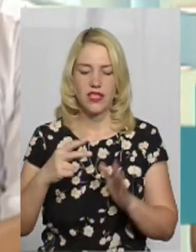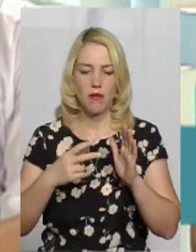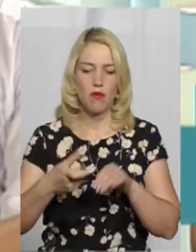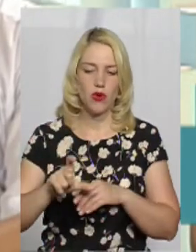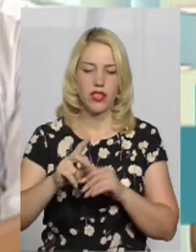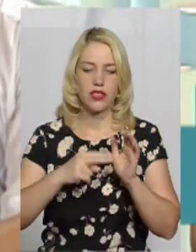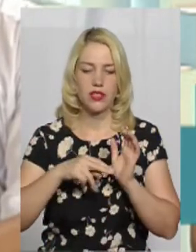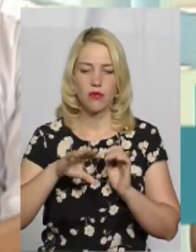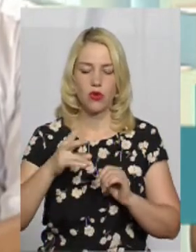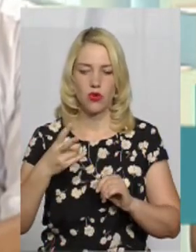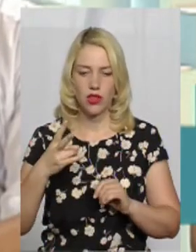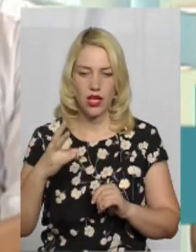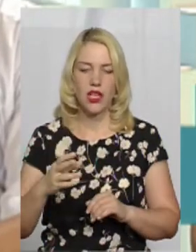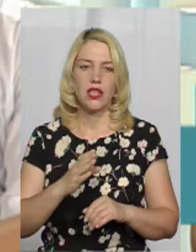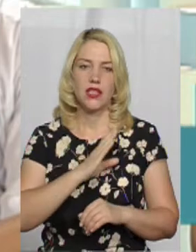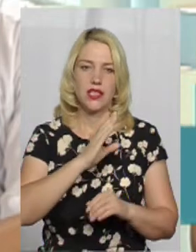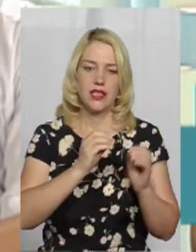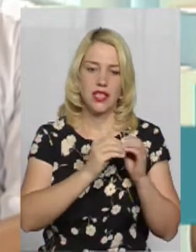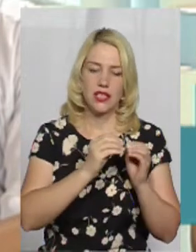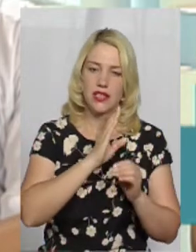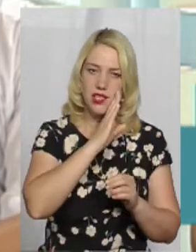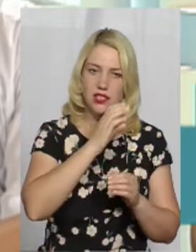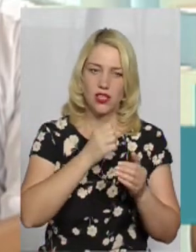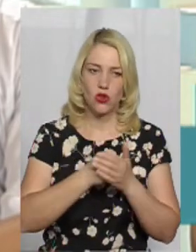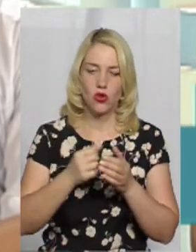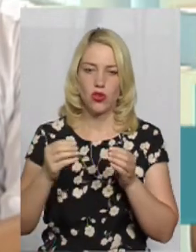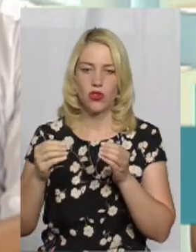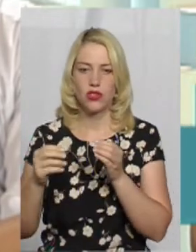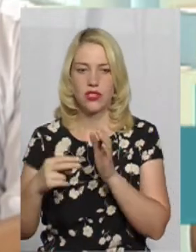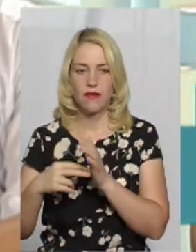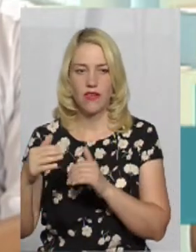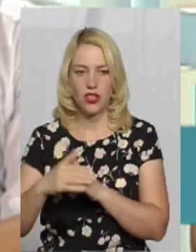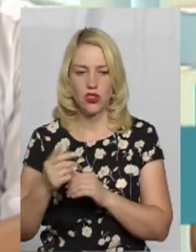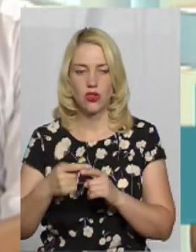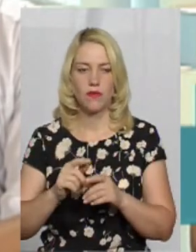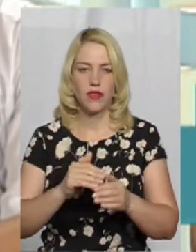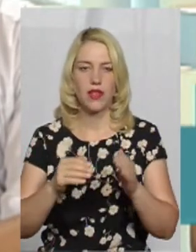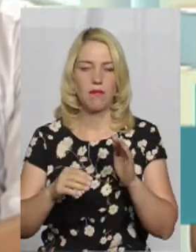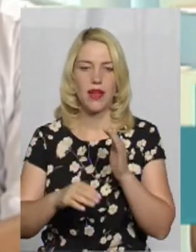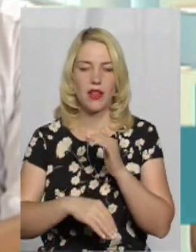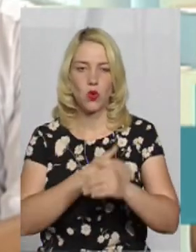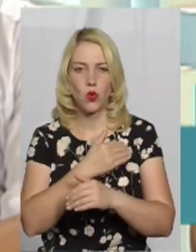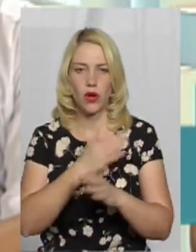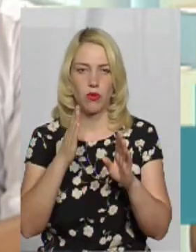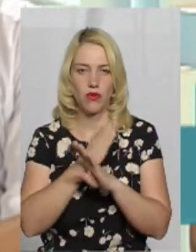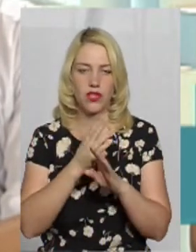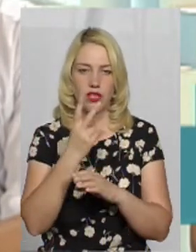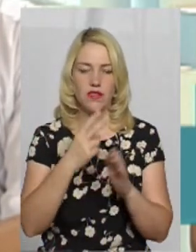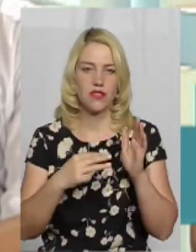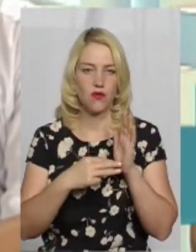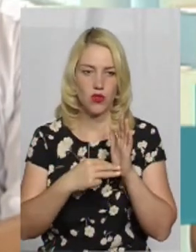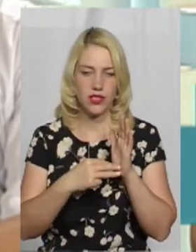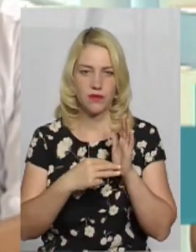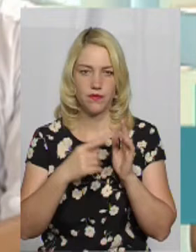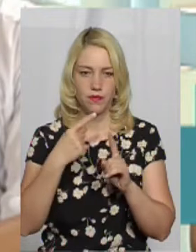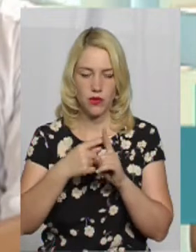ранку до 22 години вечора при температурі повітря більше 28 градусів за Цельсієм. Розповсюджується воно на